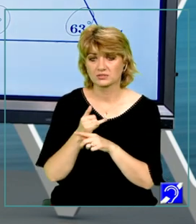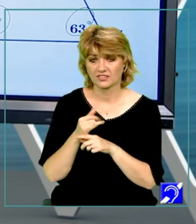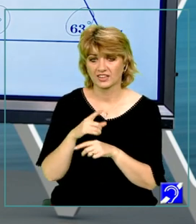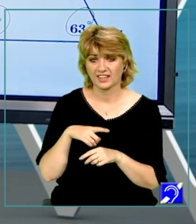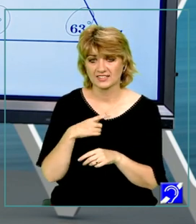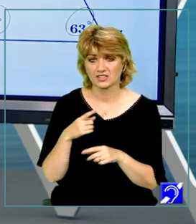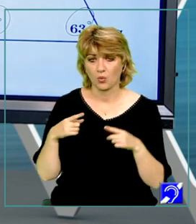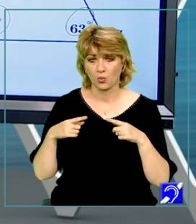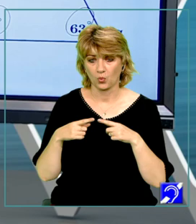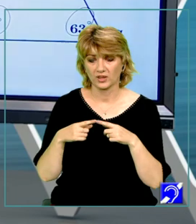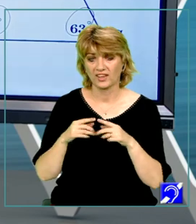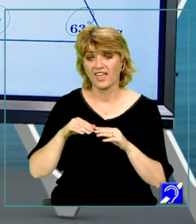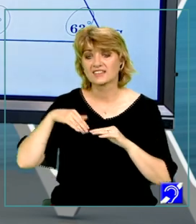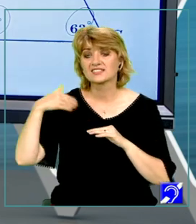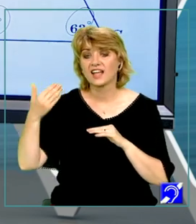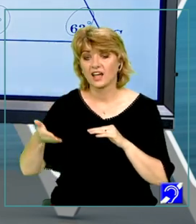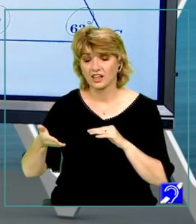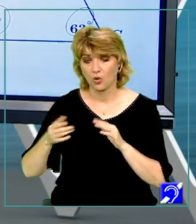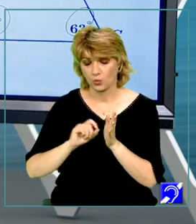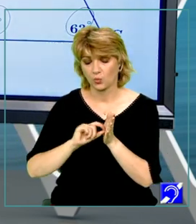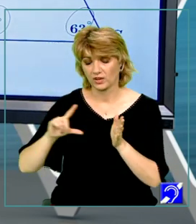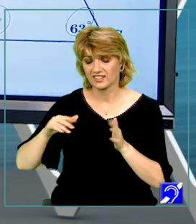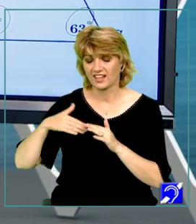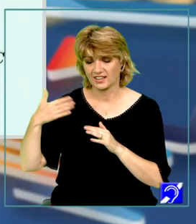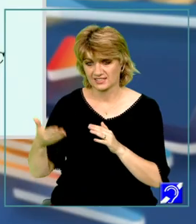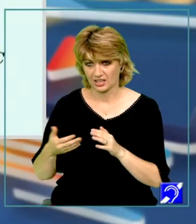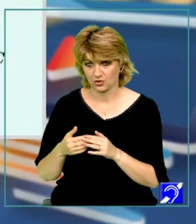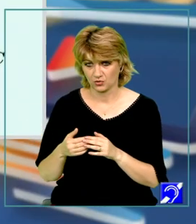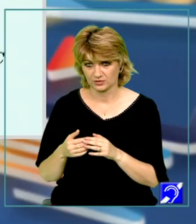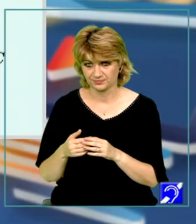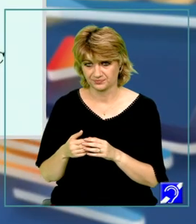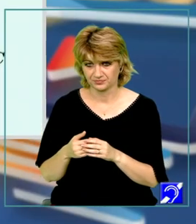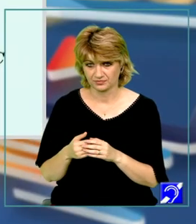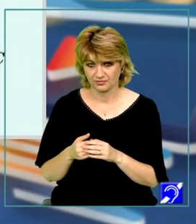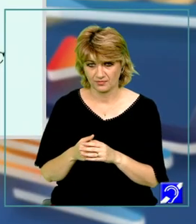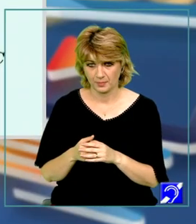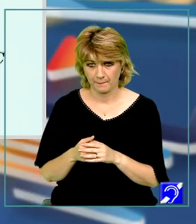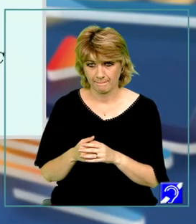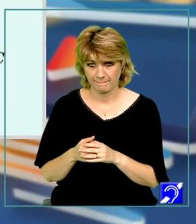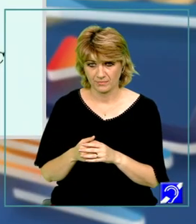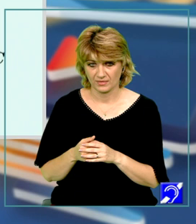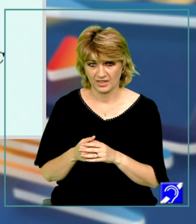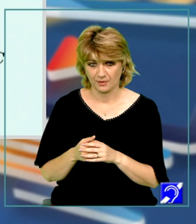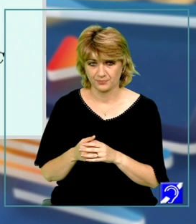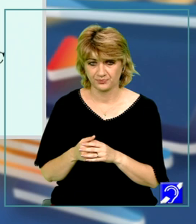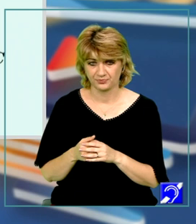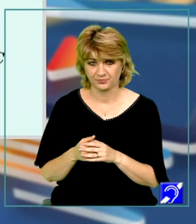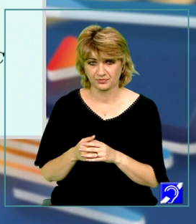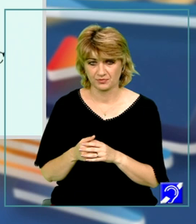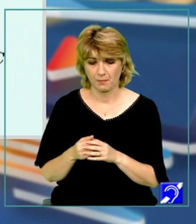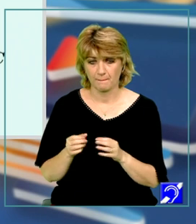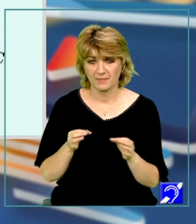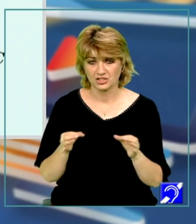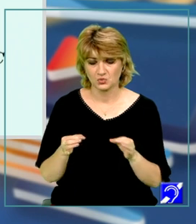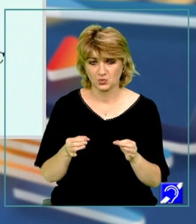este unghi exterior triunghiului A, D, E. Deci, măsura unghiului